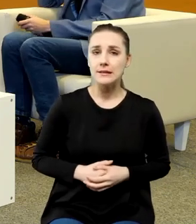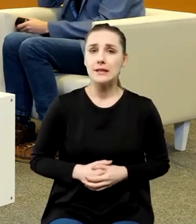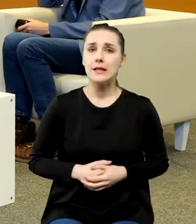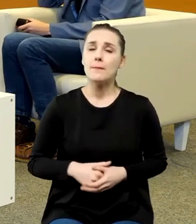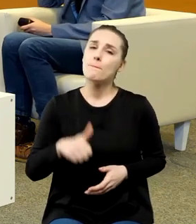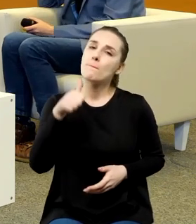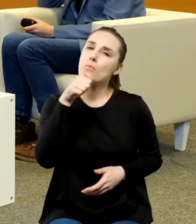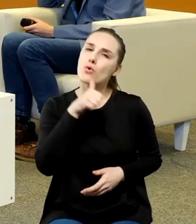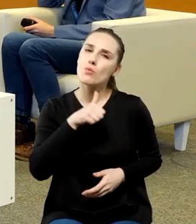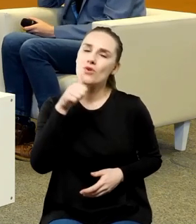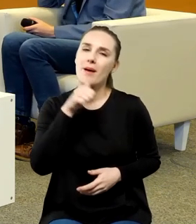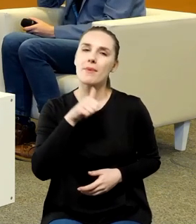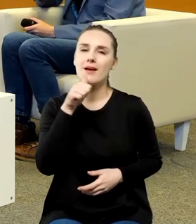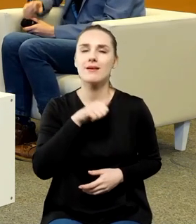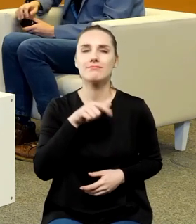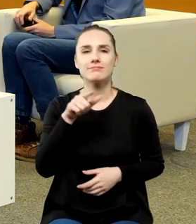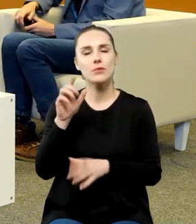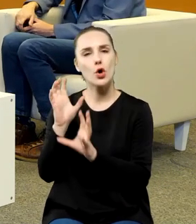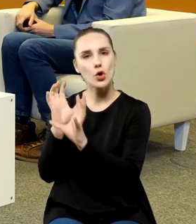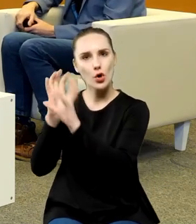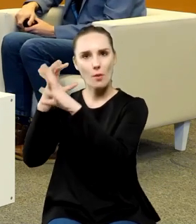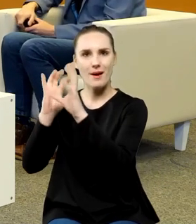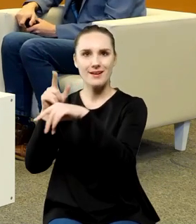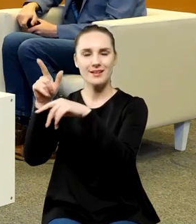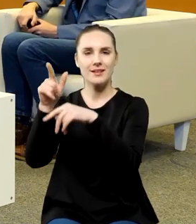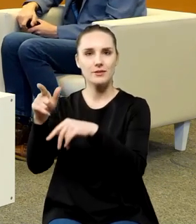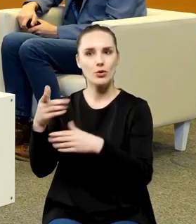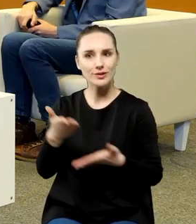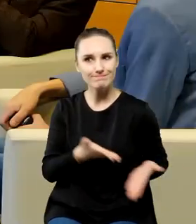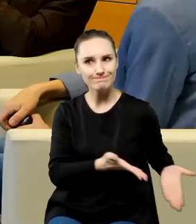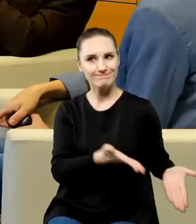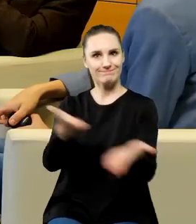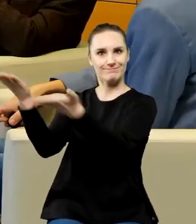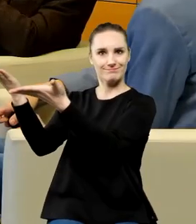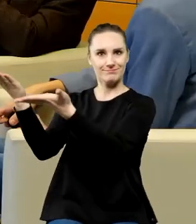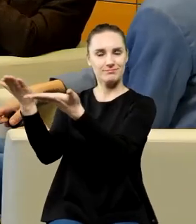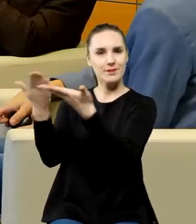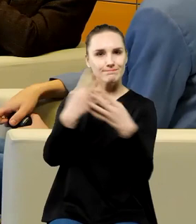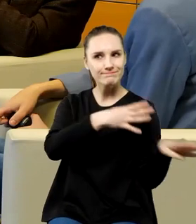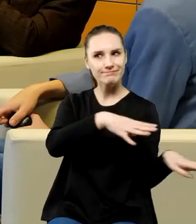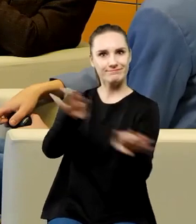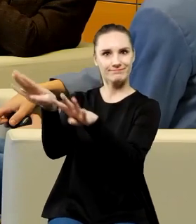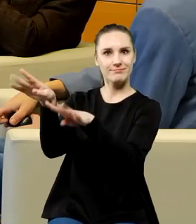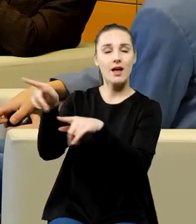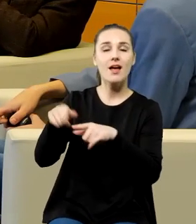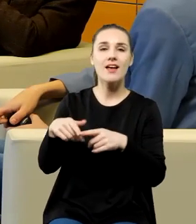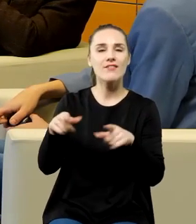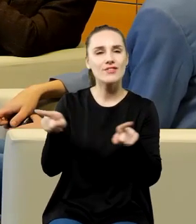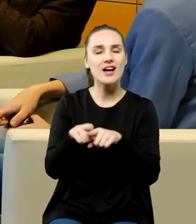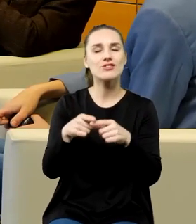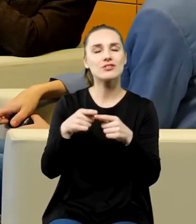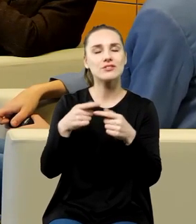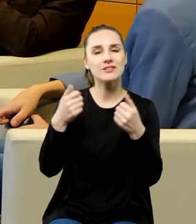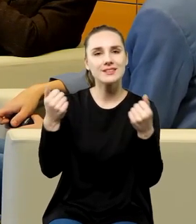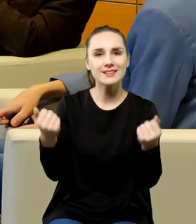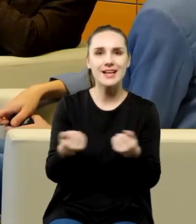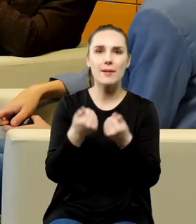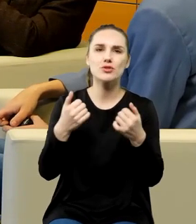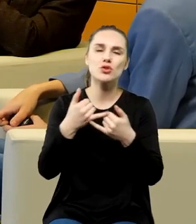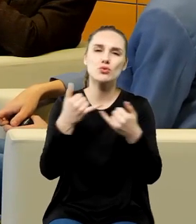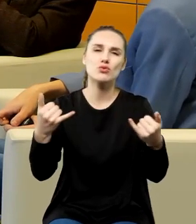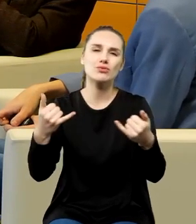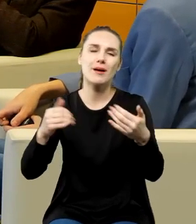się wyjść z tym Kopernikiem na zewnątrz ponownie i często przybliżać te różne